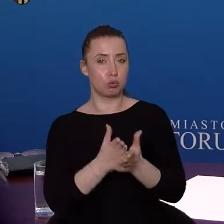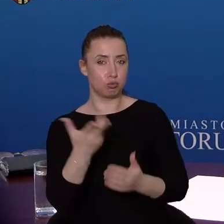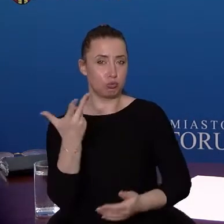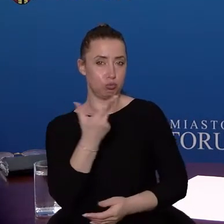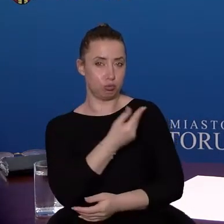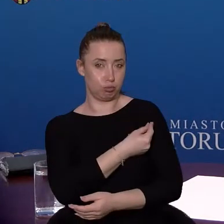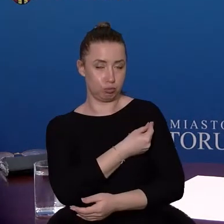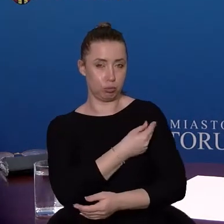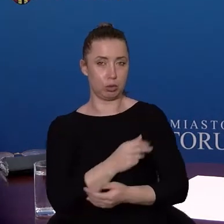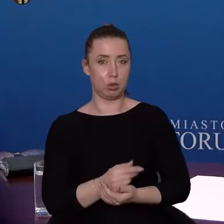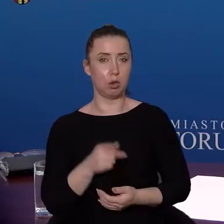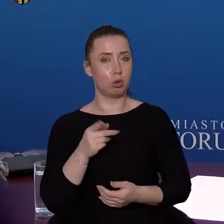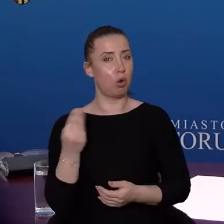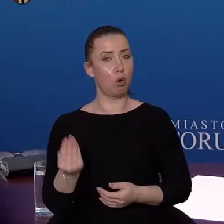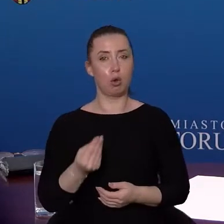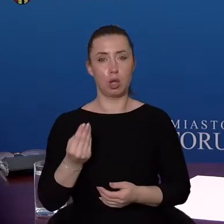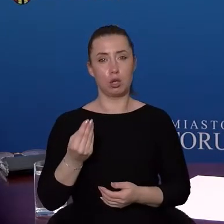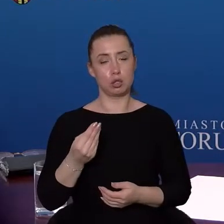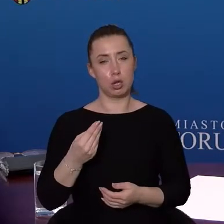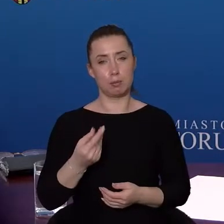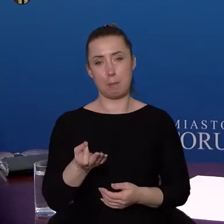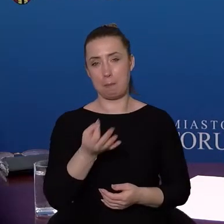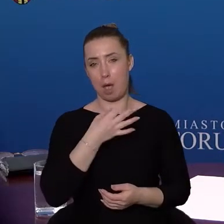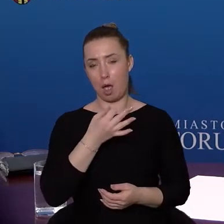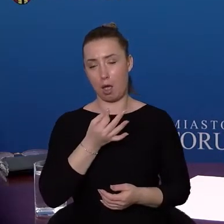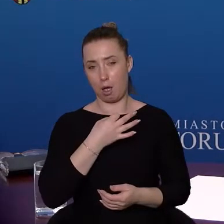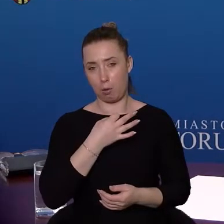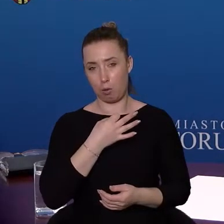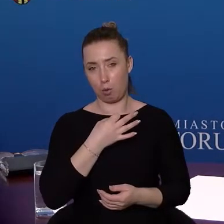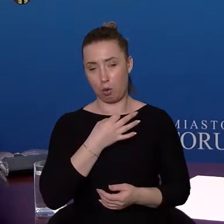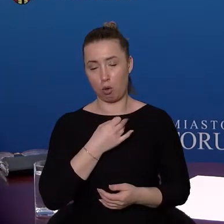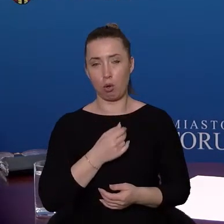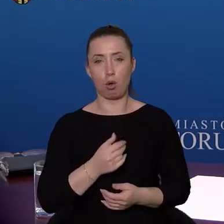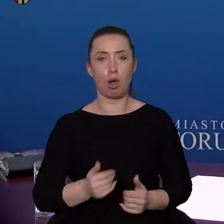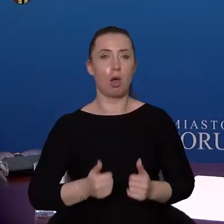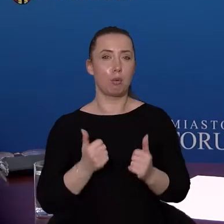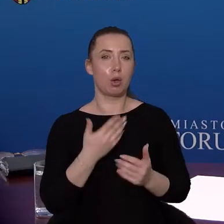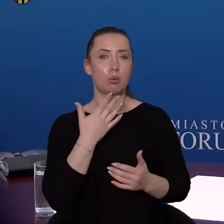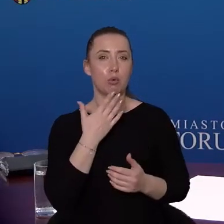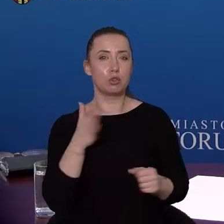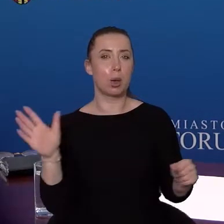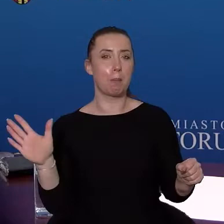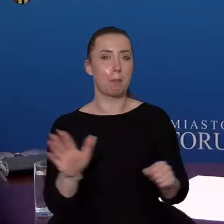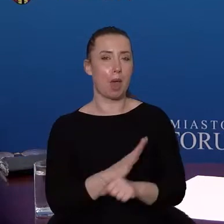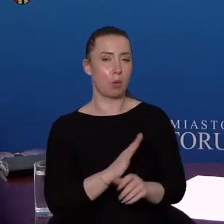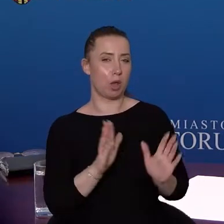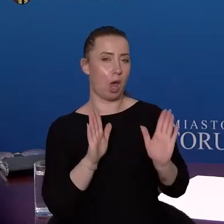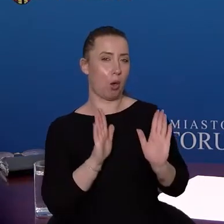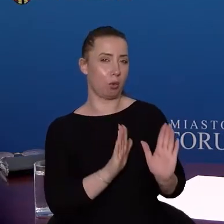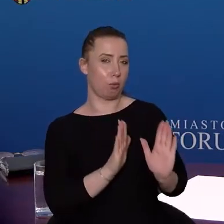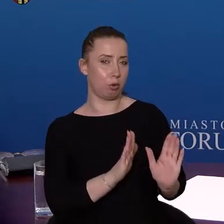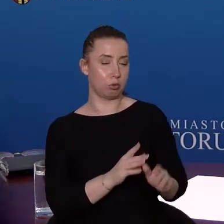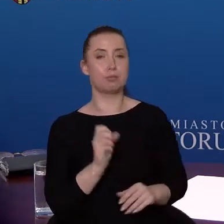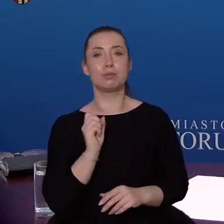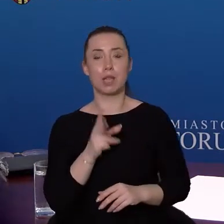to jeszcze ciągle niewystarczająca ilość, żeby mówić o pełnej odporności. Tak,